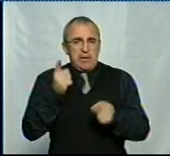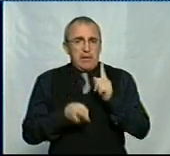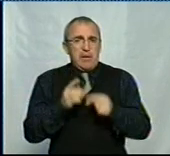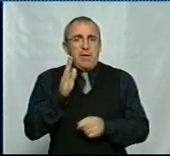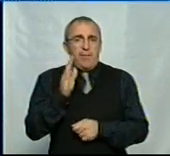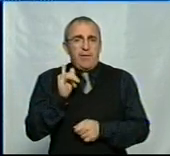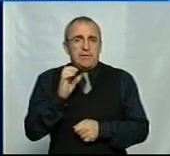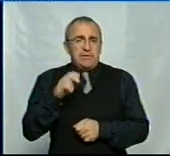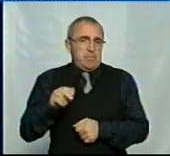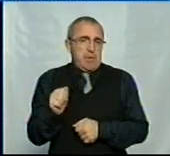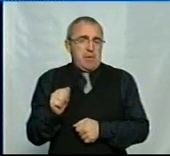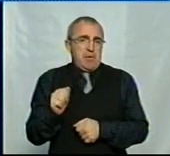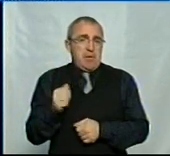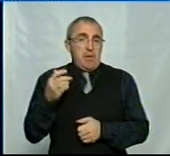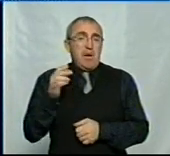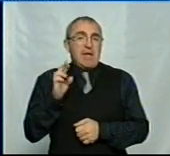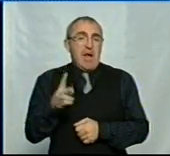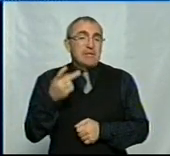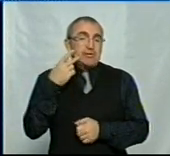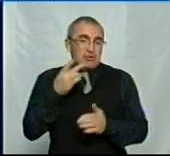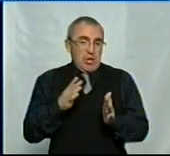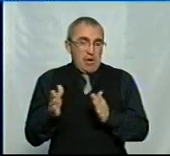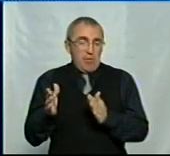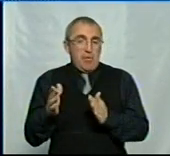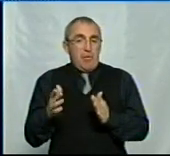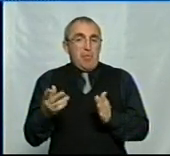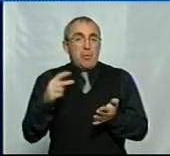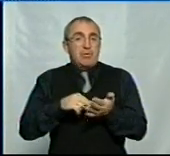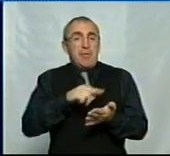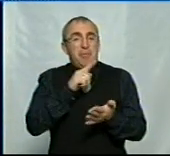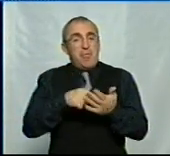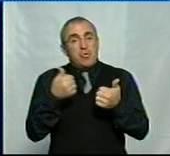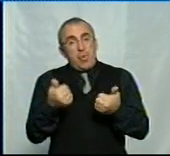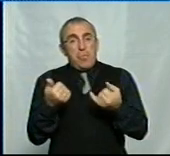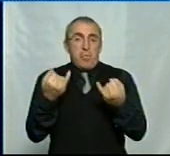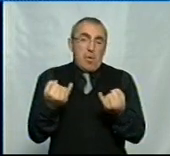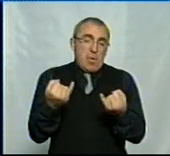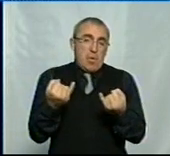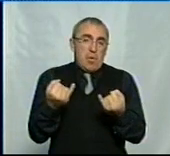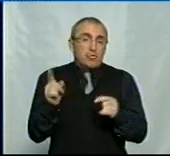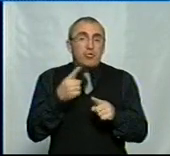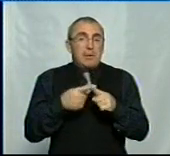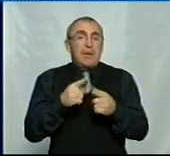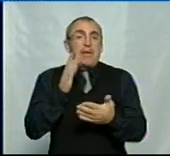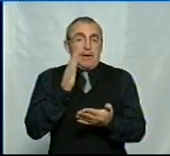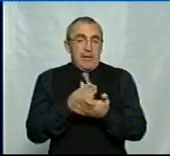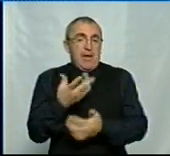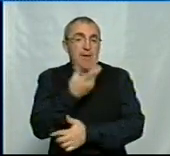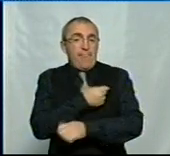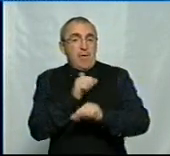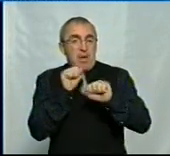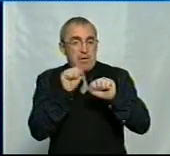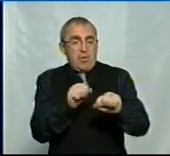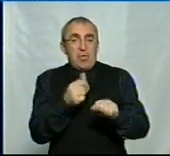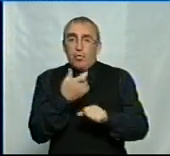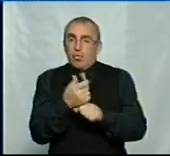віспи. Але, як завжди, постає питання, добре це чи погано, що такі є це вакцинації, вона